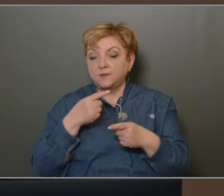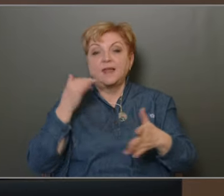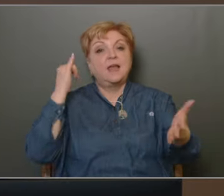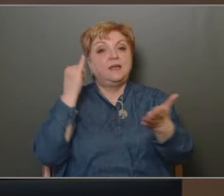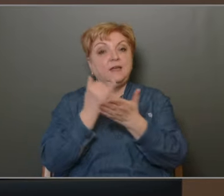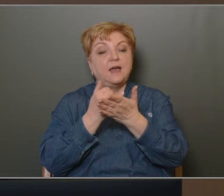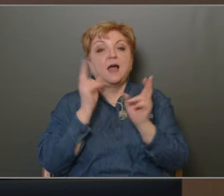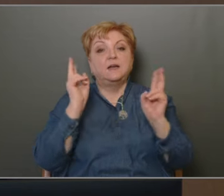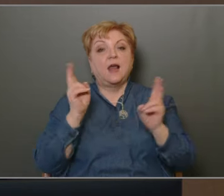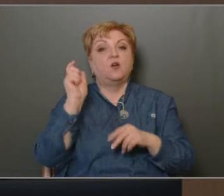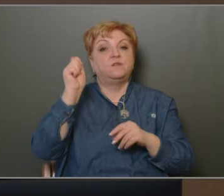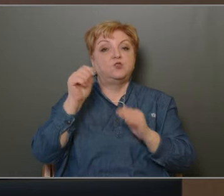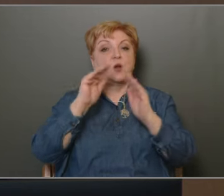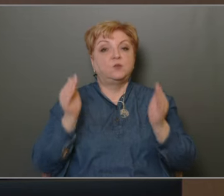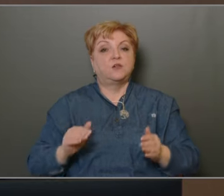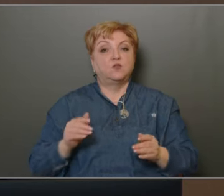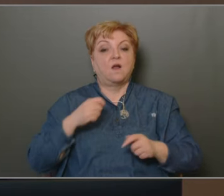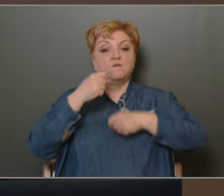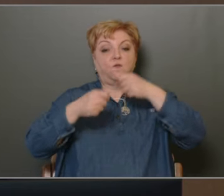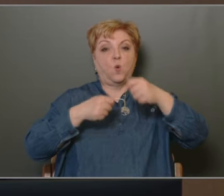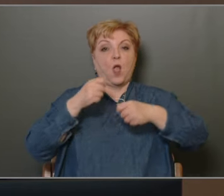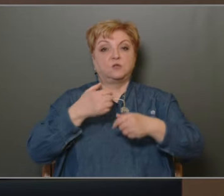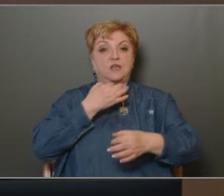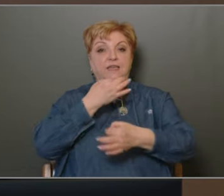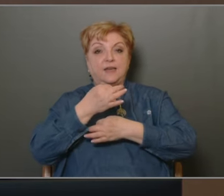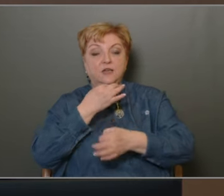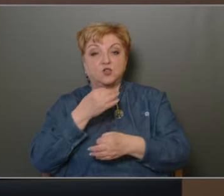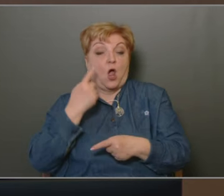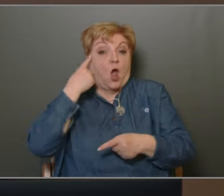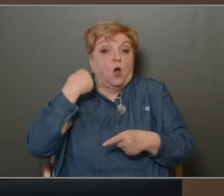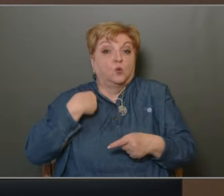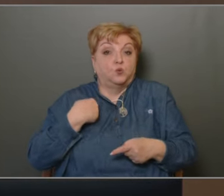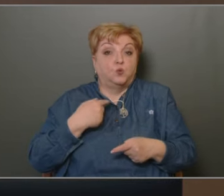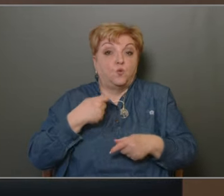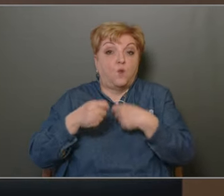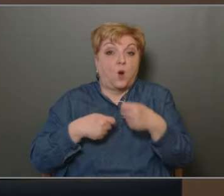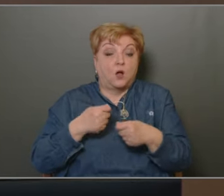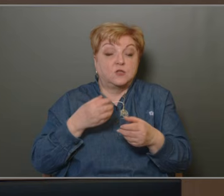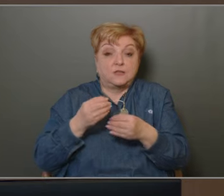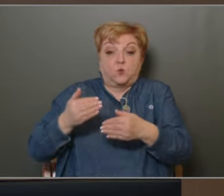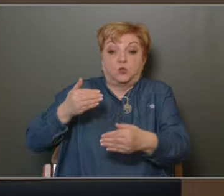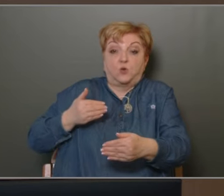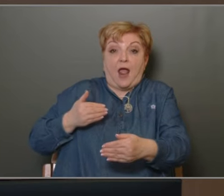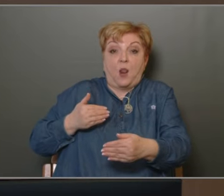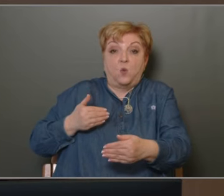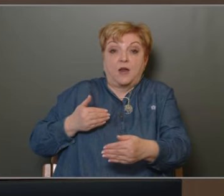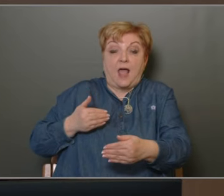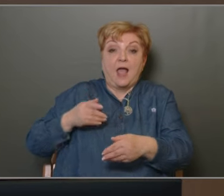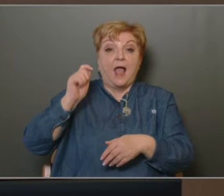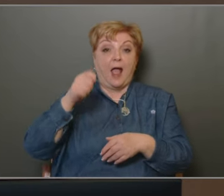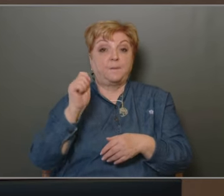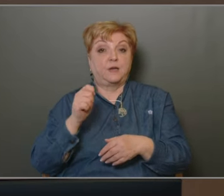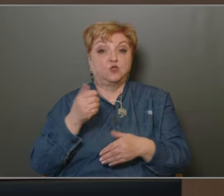Mert igen, kell majd a képviselőtestületnek foglalkozni a kérdéssel, de akkor tud foglalkozni, és azért hoztuk előre áprilisra a